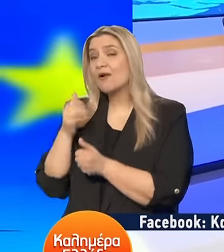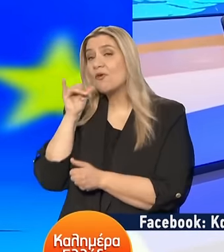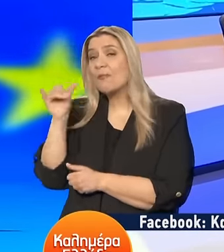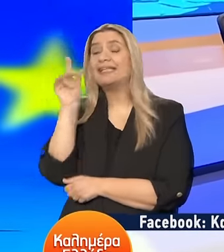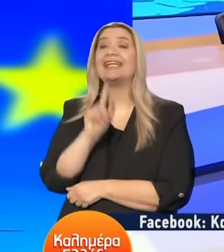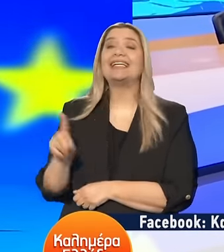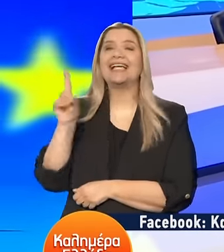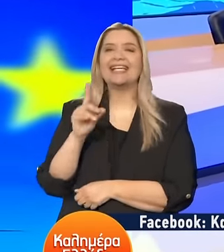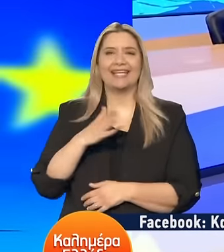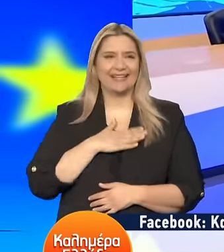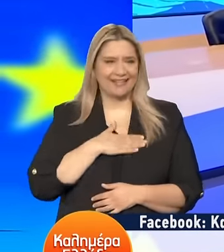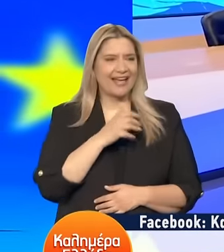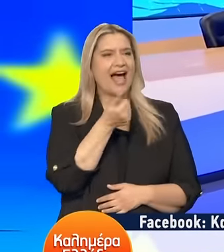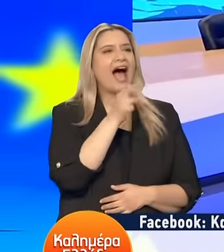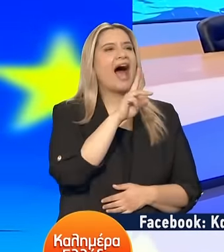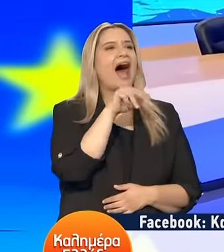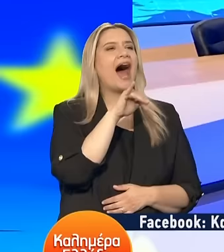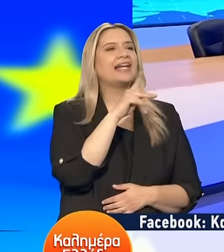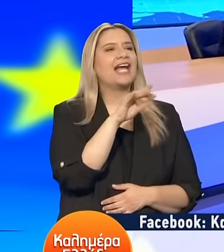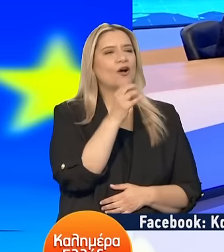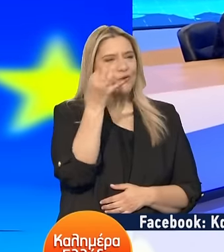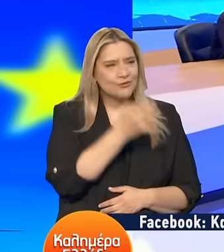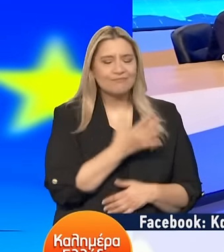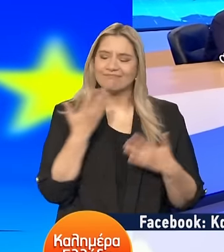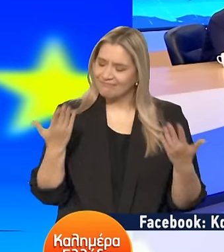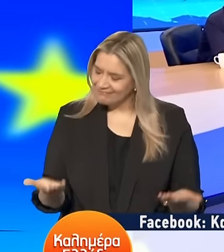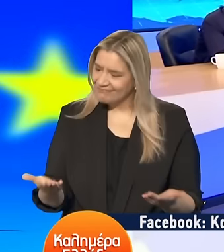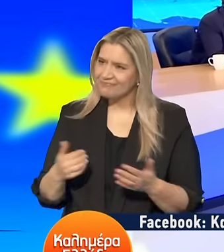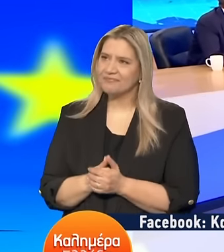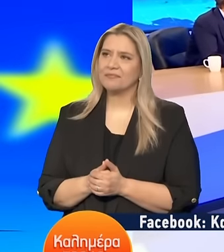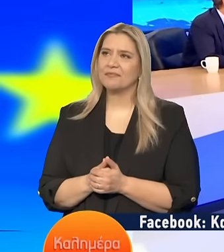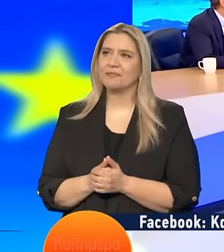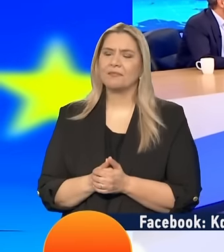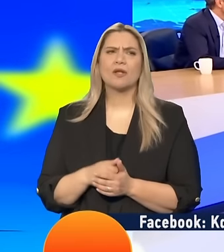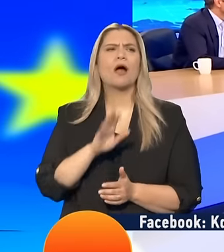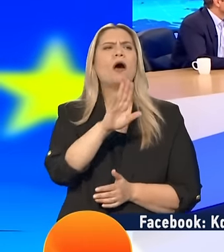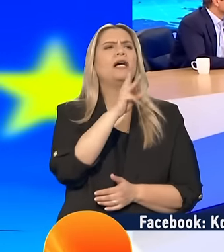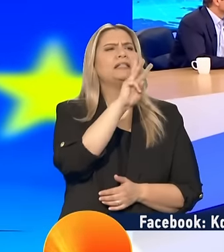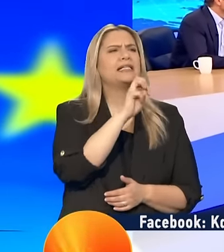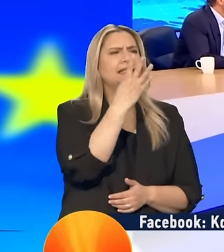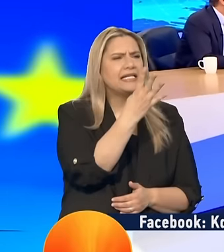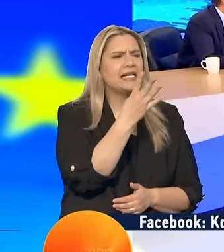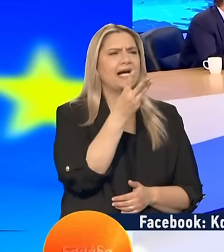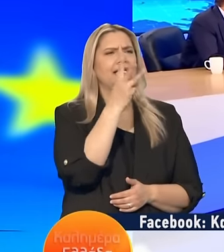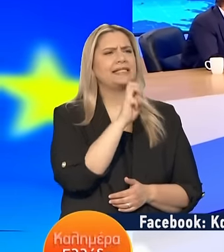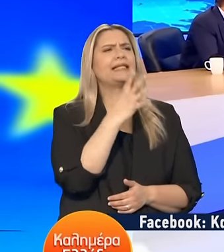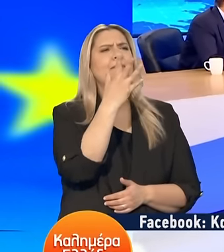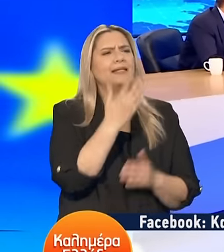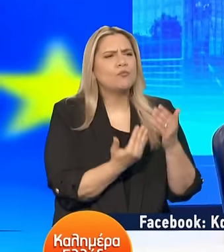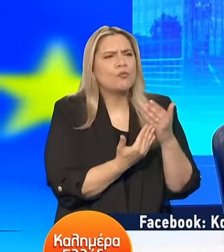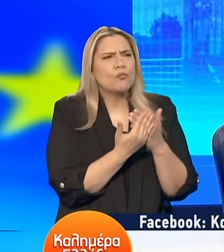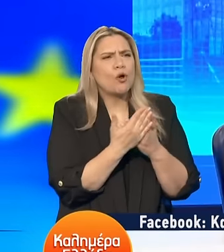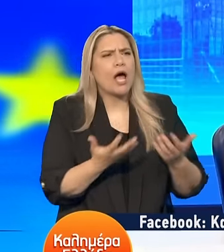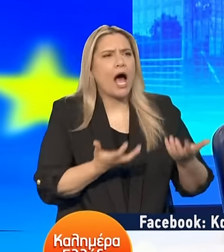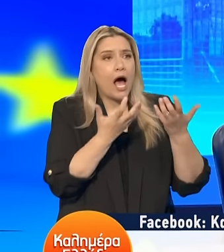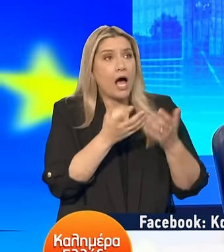ευρωεκλογών Καλά 34-35 λέει κύριε Πρόεδρε Σήμερα πρωινό είναι αυτό Για